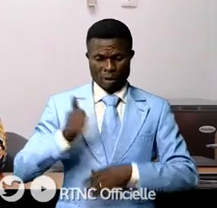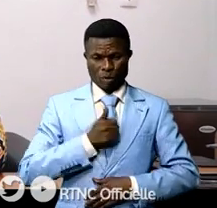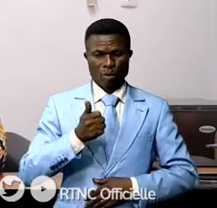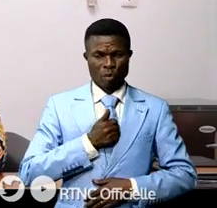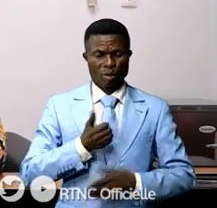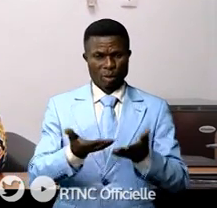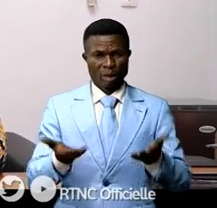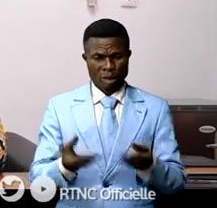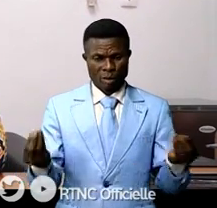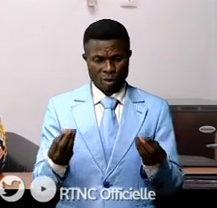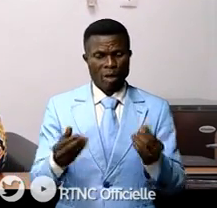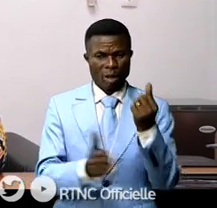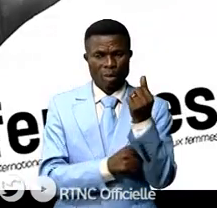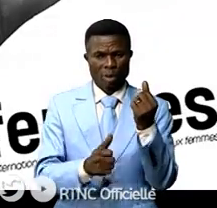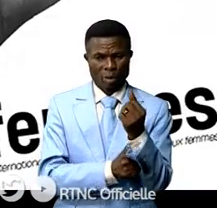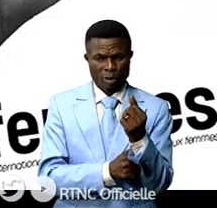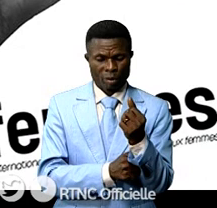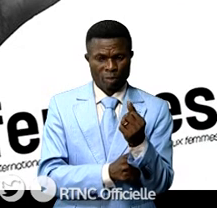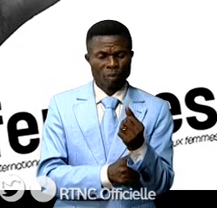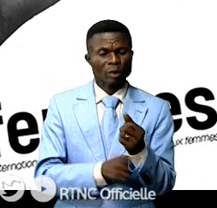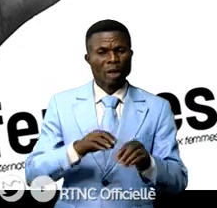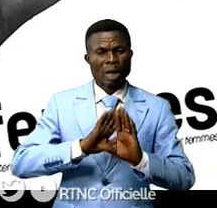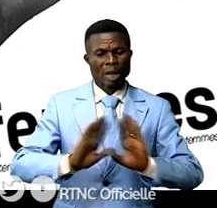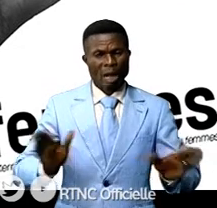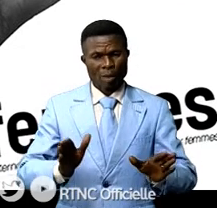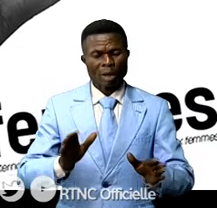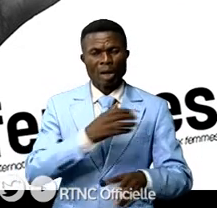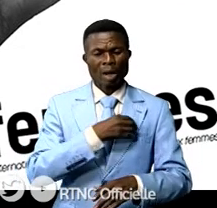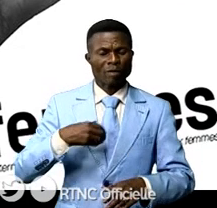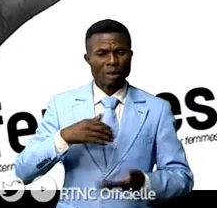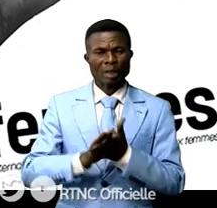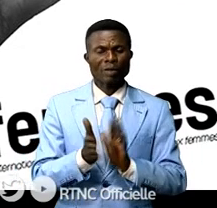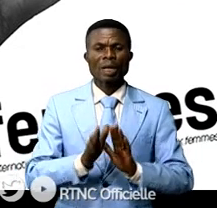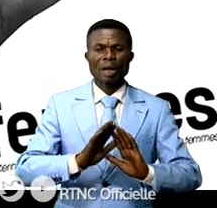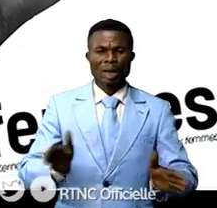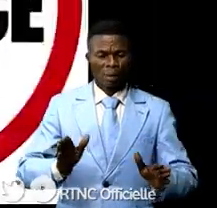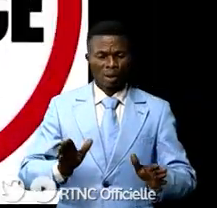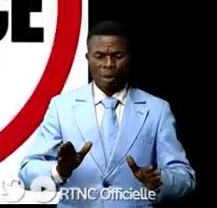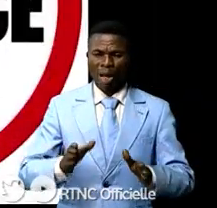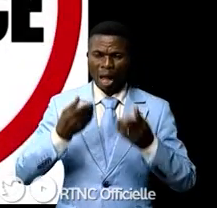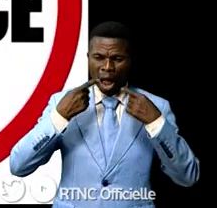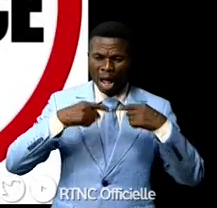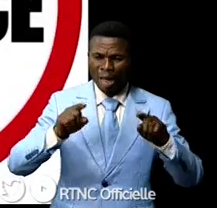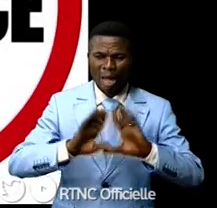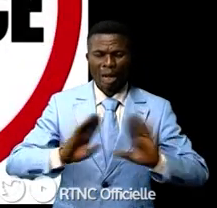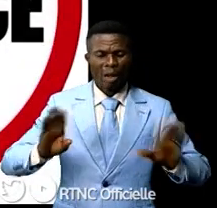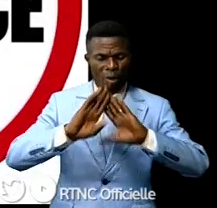les gens donnent le meilleur d'eux-mêmes, pour que la femme soit en mesure de libérer tout ce qu'elle a comme potentiel pour le développement du pays.